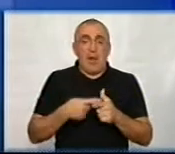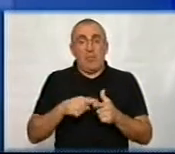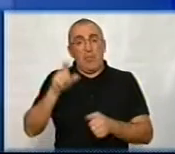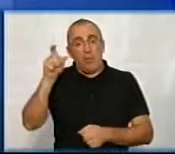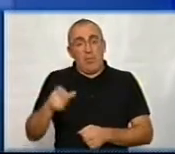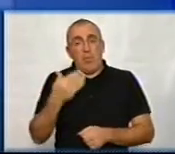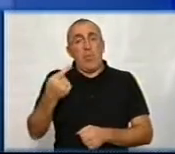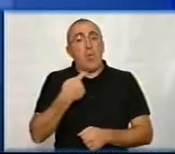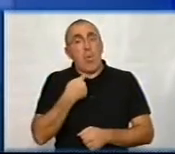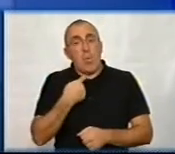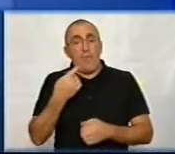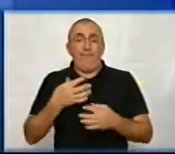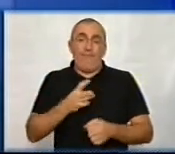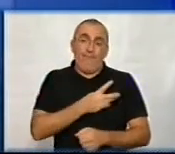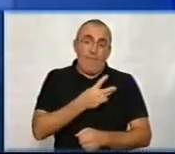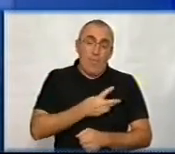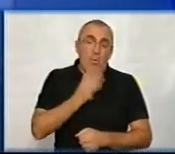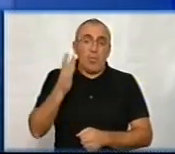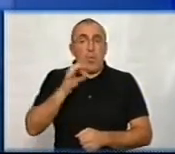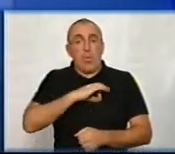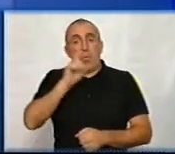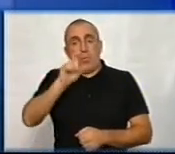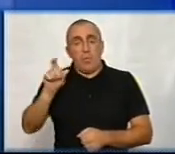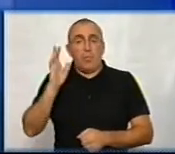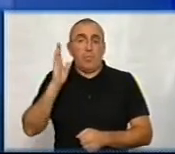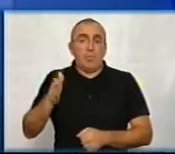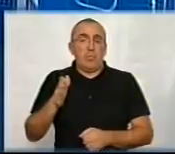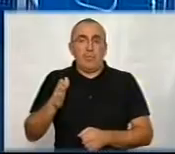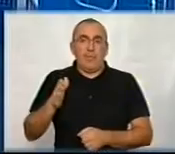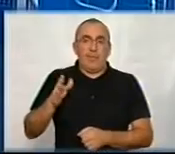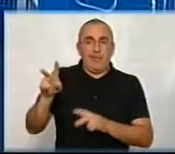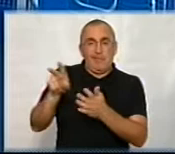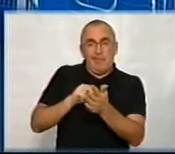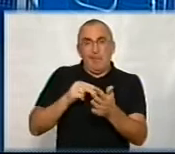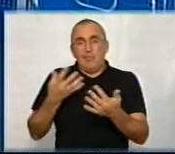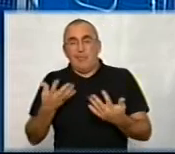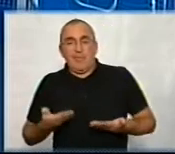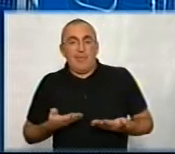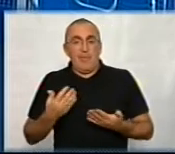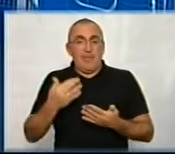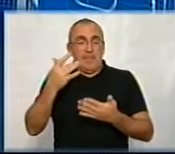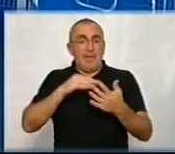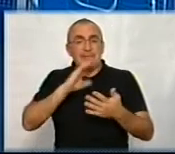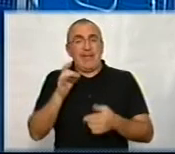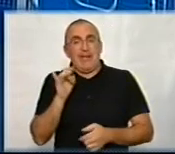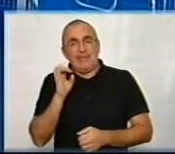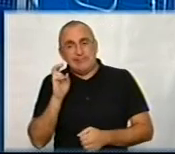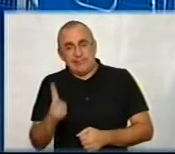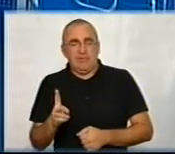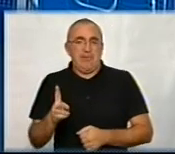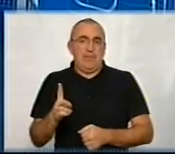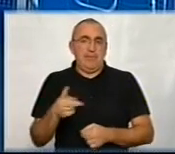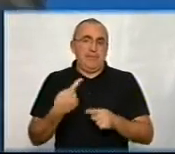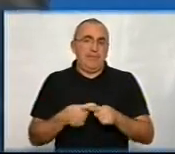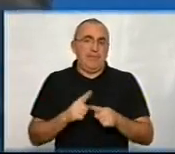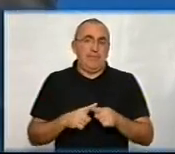громадянином, його голосом і його волею будуть користуватися люди, які просто зможуть зманіпулювати там якимось певним речом. контексті ось… Це ризики великі, які просто є в